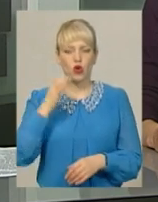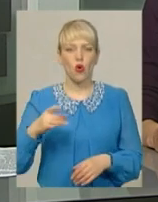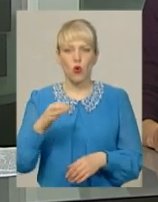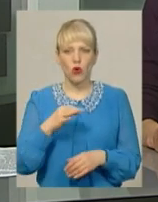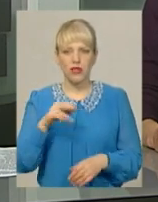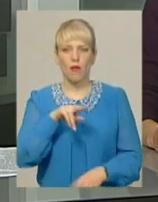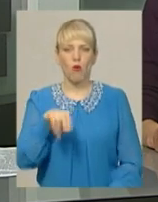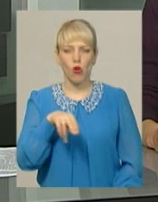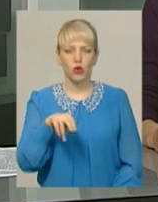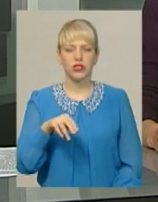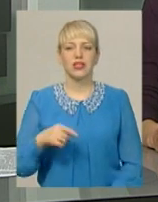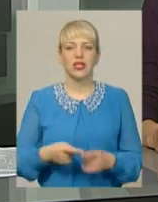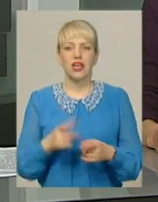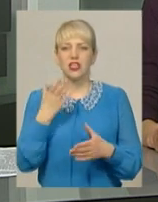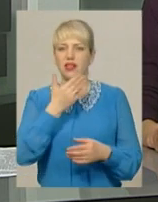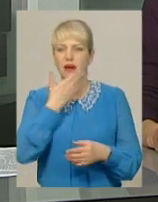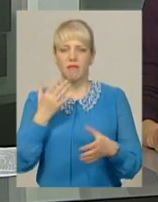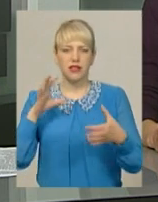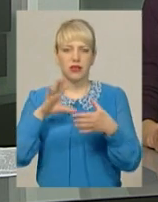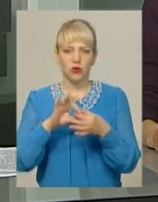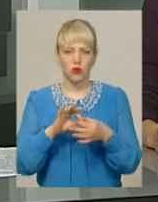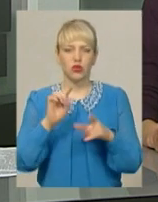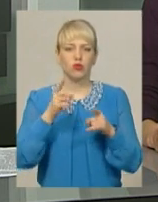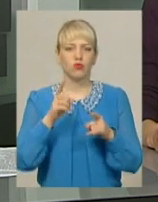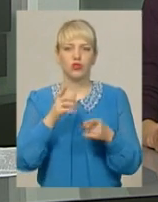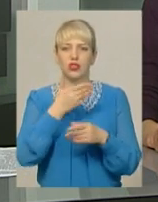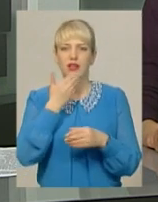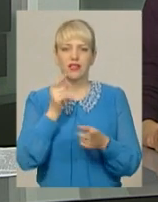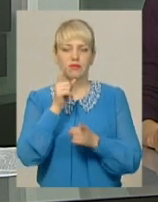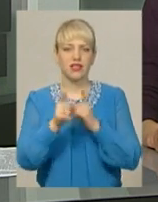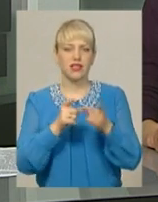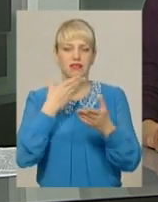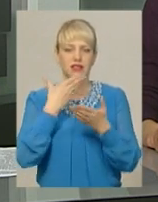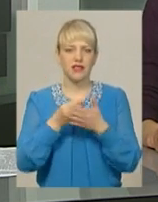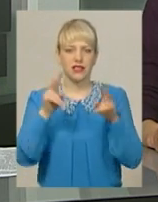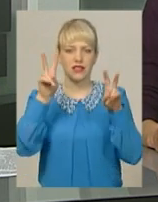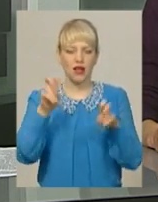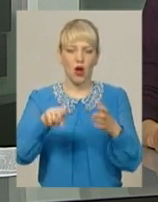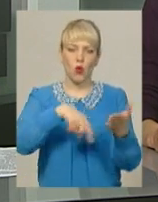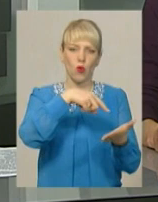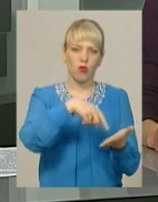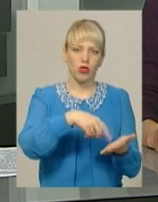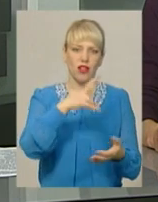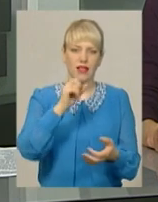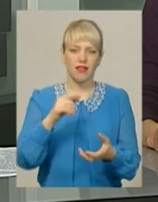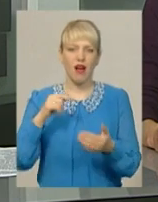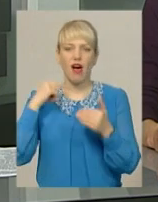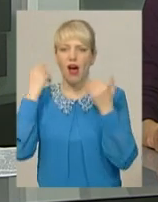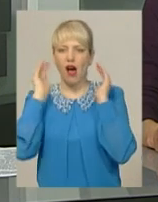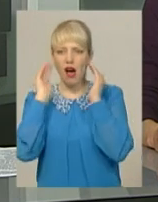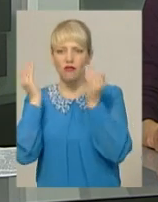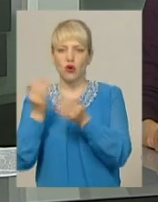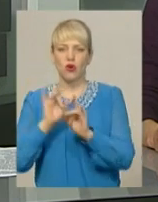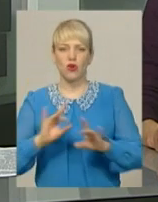Нетішинський – до системи не підключені через те, що не змінили свій статус з комунального на автономний. Роз'яснює головний